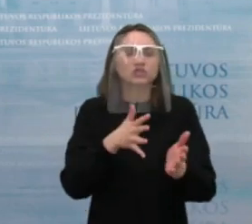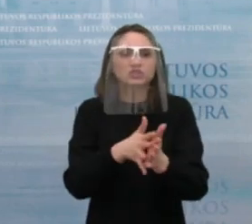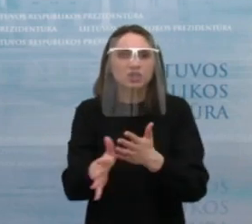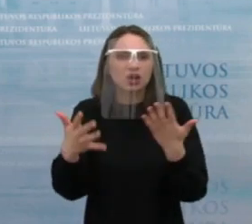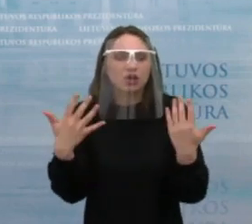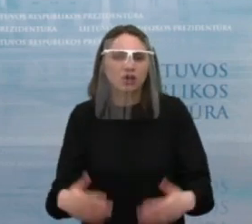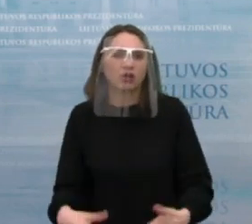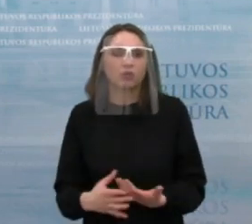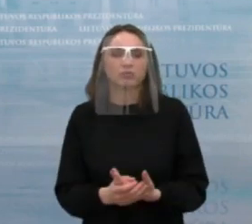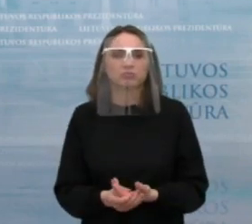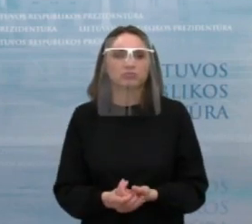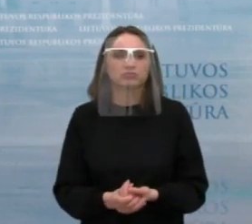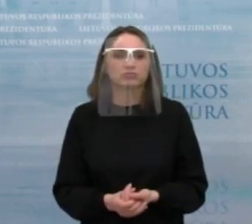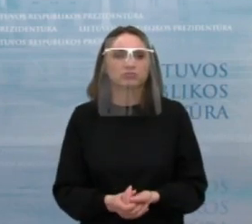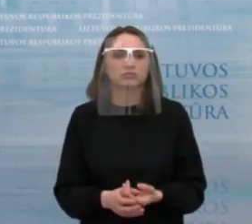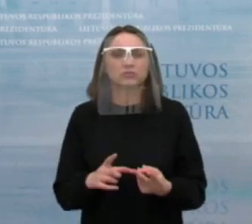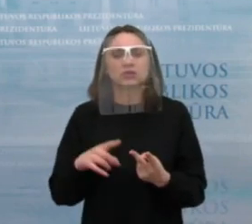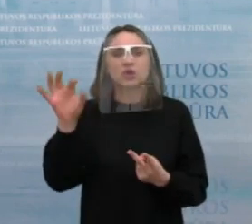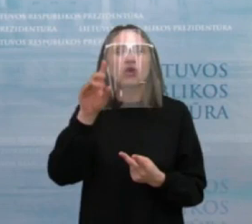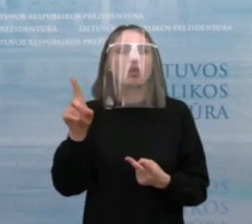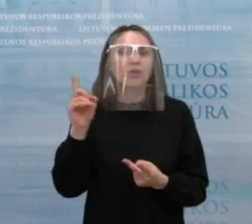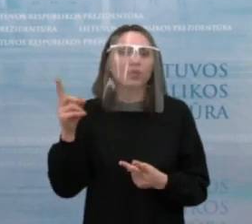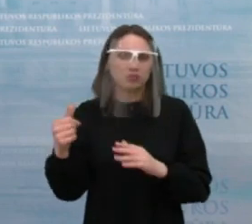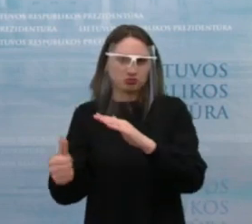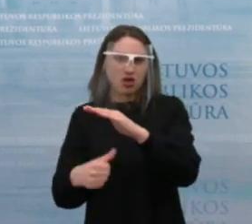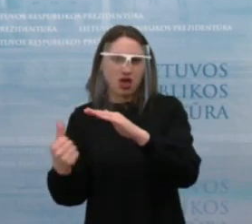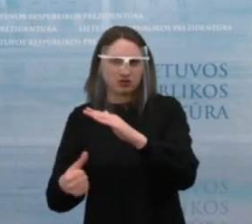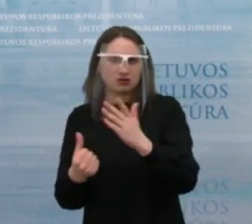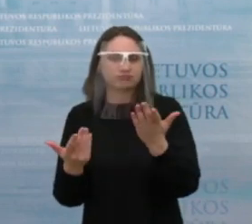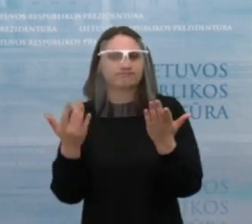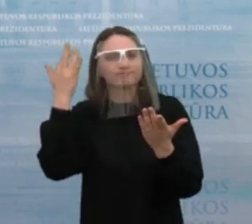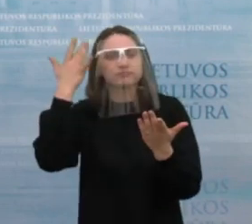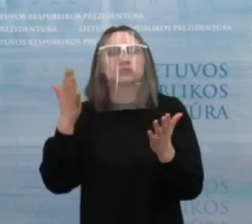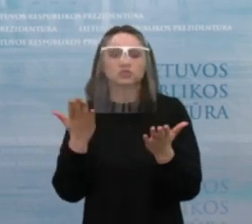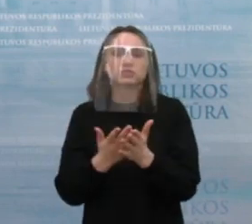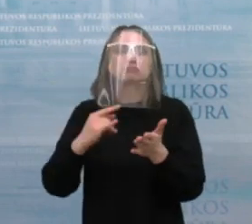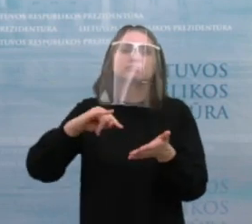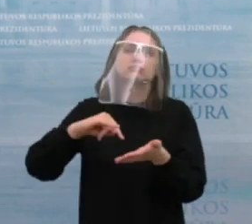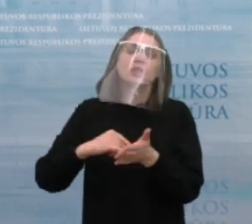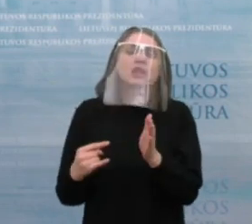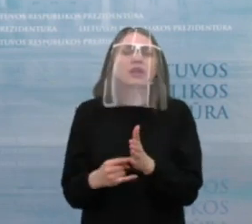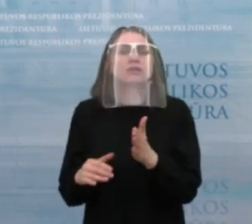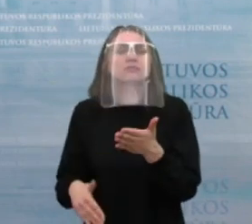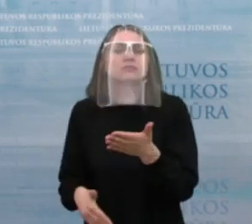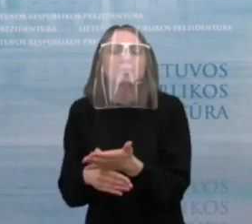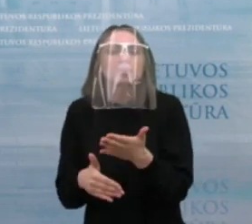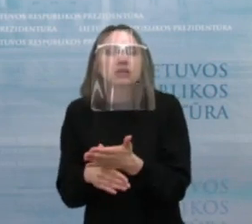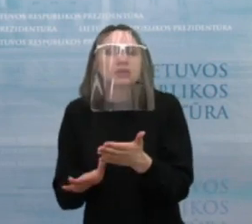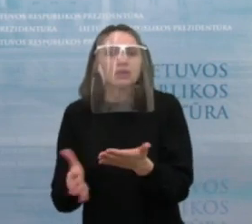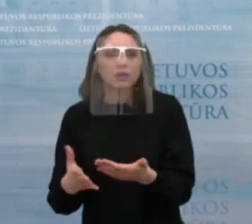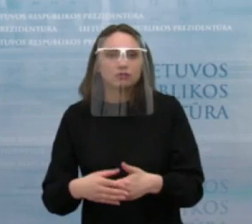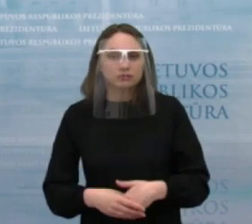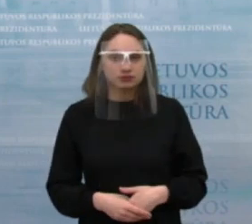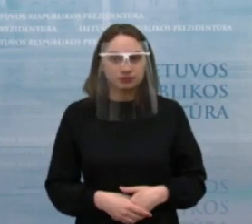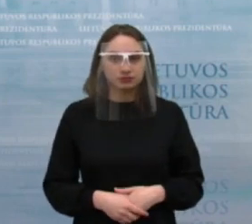situacija. Ir su jaunimo nedarbu gal galite pasakyti, ar yra kažkokių priemonių suplanuotų konkrečiai jaunimo nedarbu